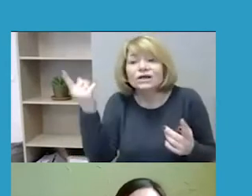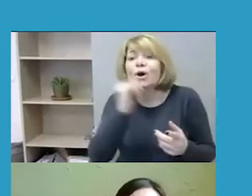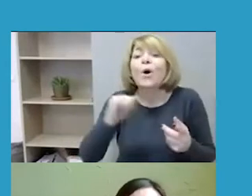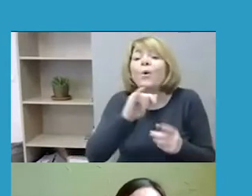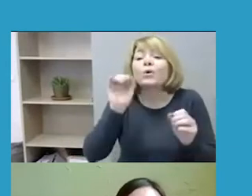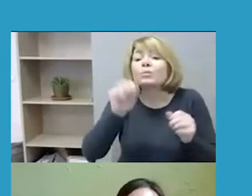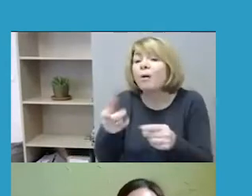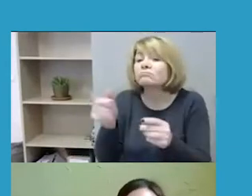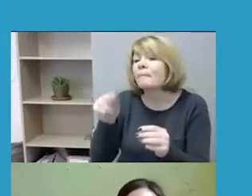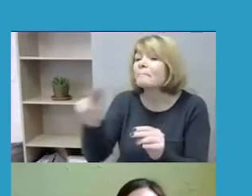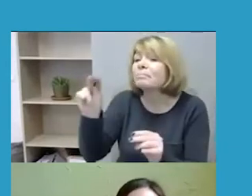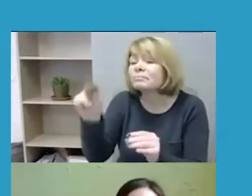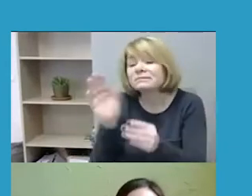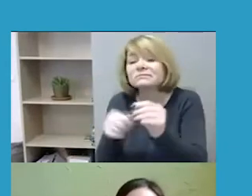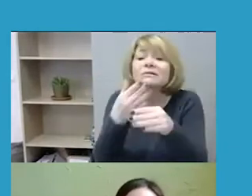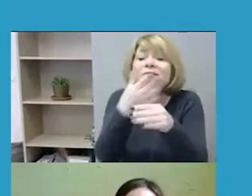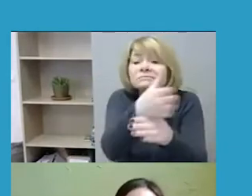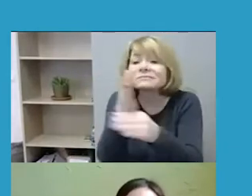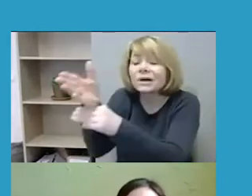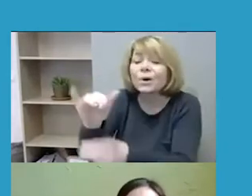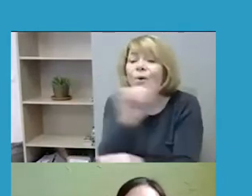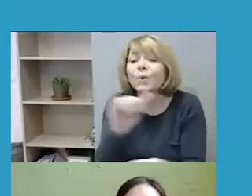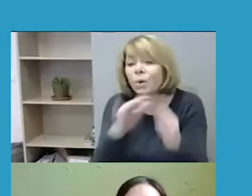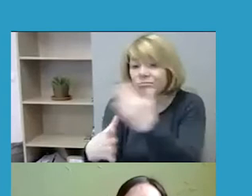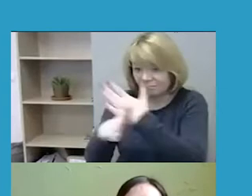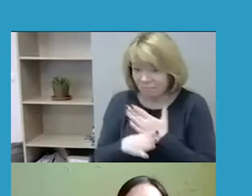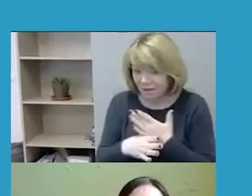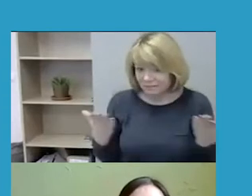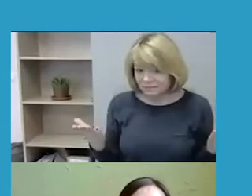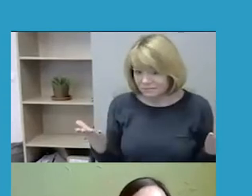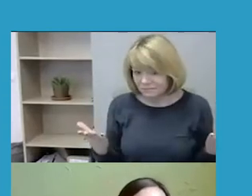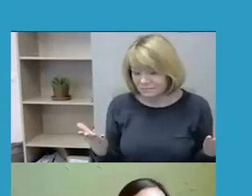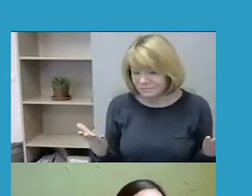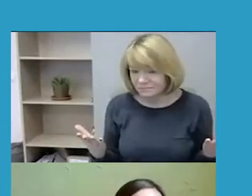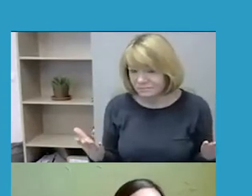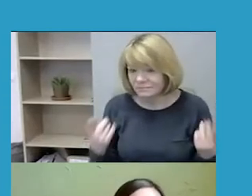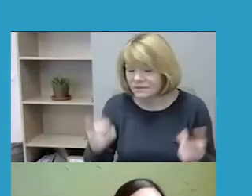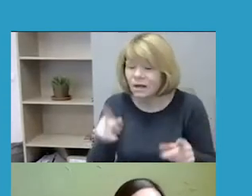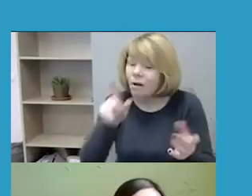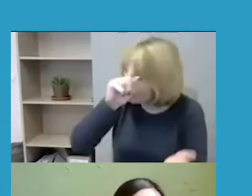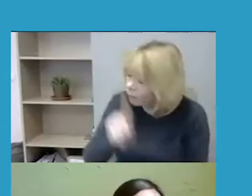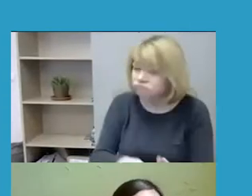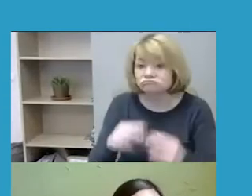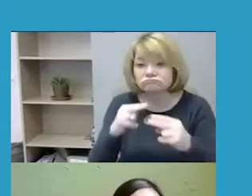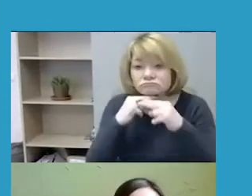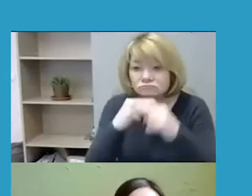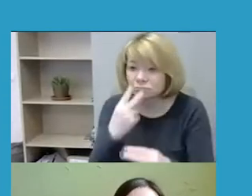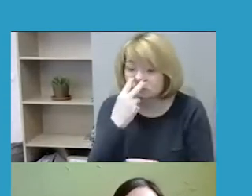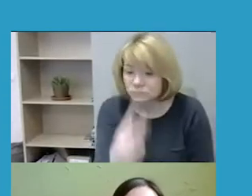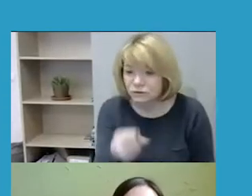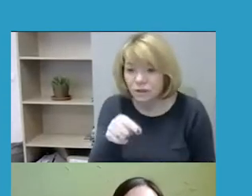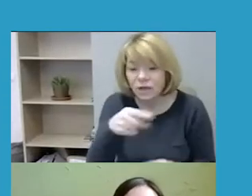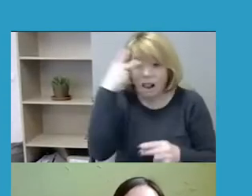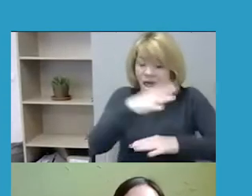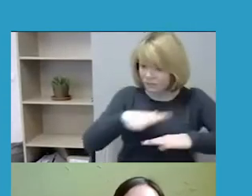nukendėjusius asmenis specializuotos pagalbos, bet čia būtina atkreipti dėmesį, jog specializuotos pagalbos Lietuvoje